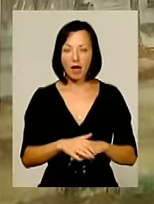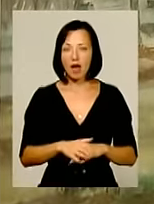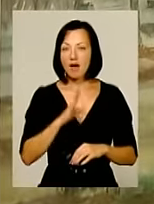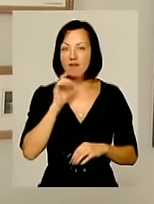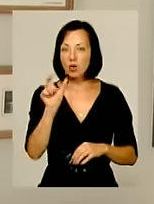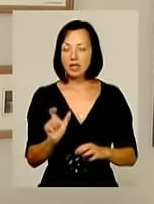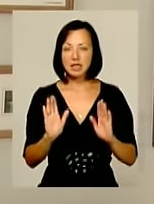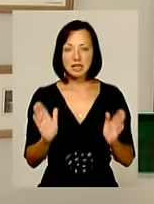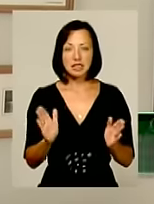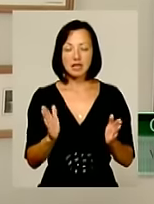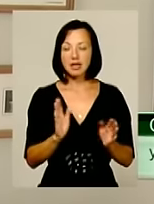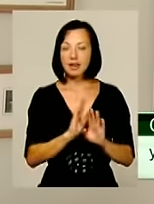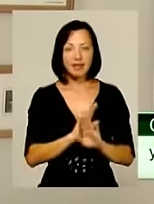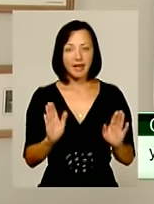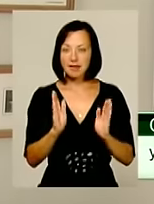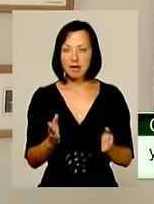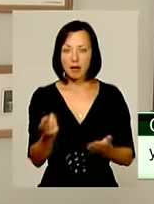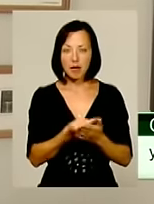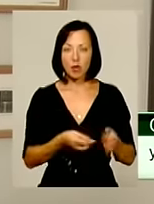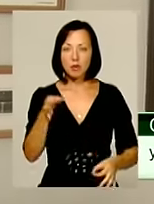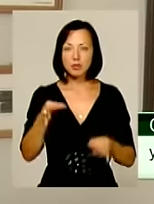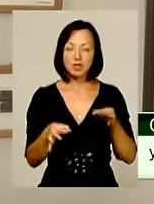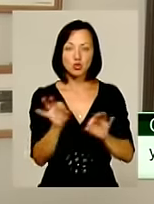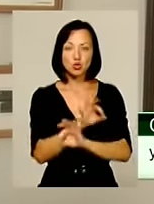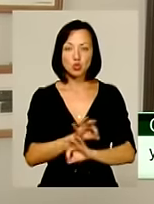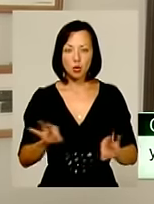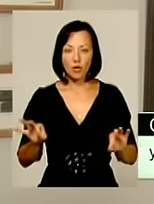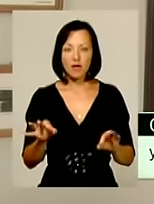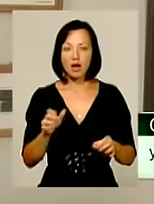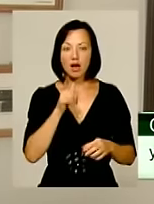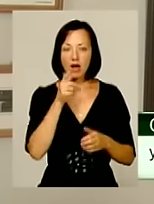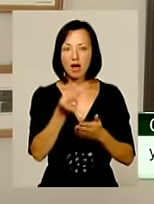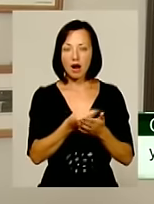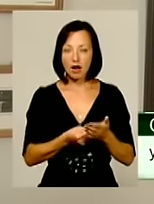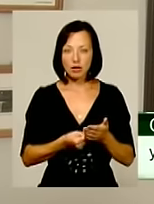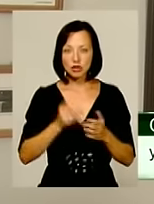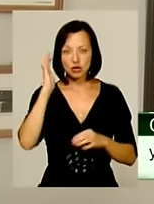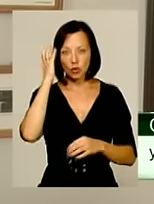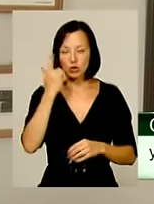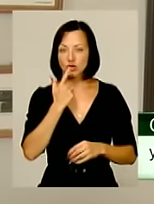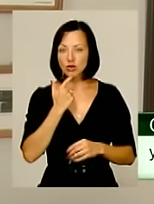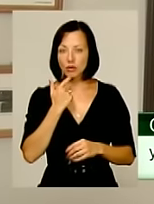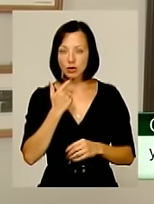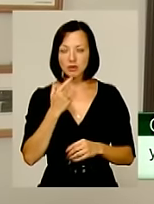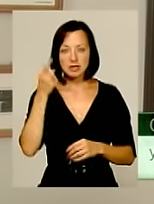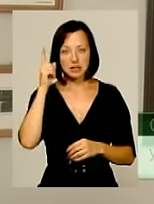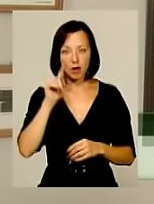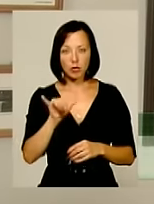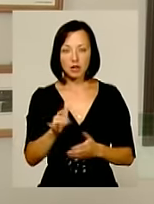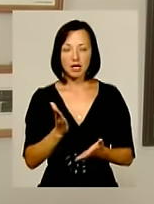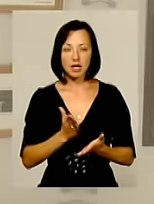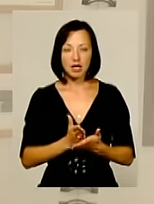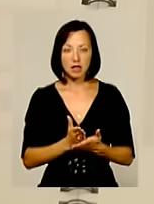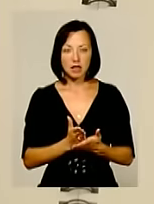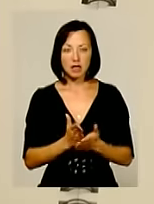тільки малює пейзажі, чудові пейзажі, графіку чорно-червону. Ми знаємо, що в неї є